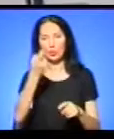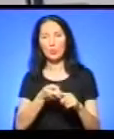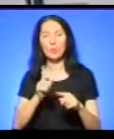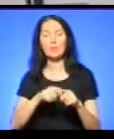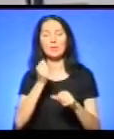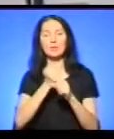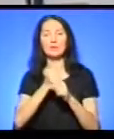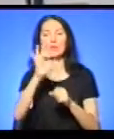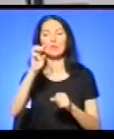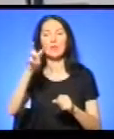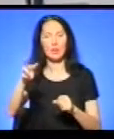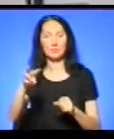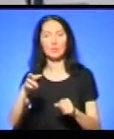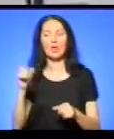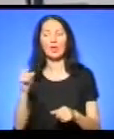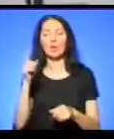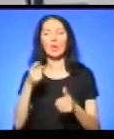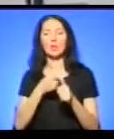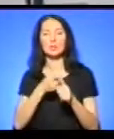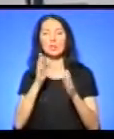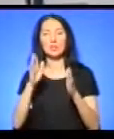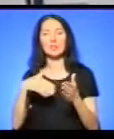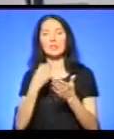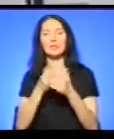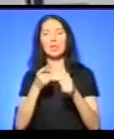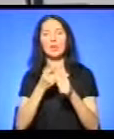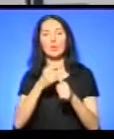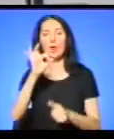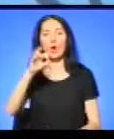лише своє ім'я – Олег. Прізвище називати відмовився.